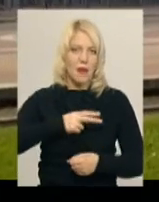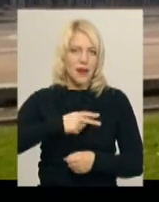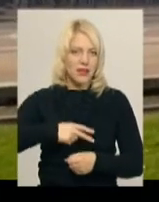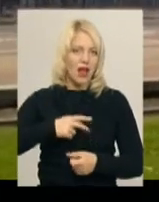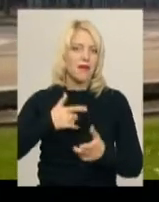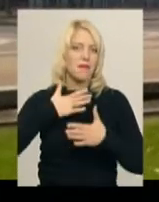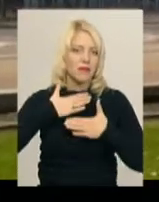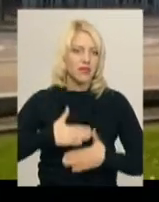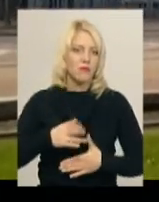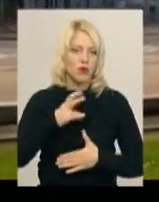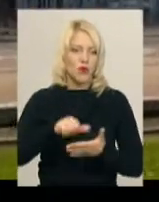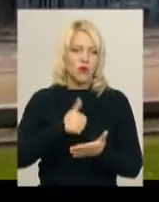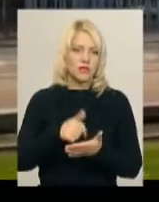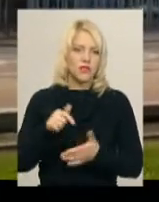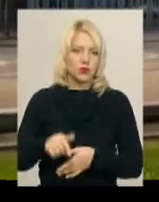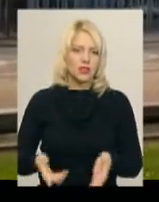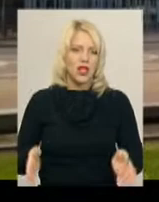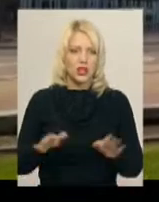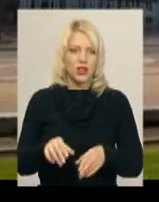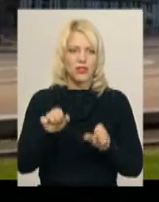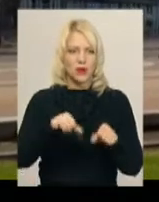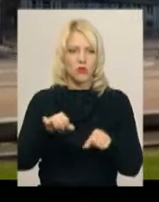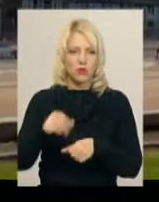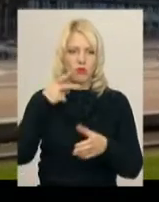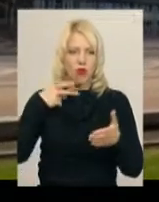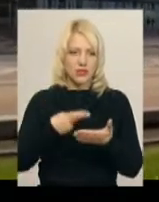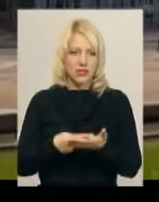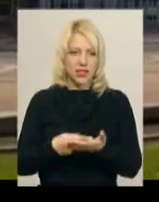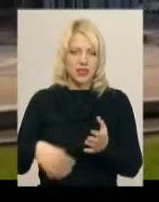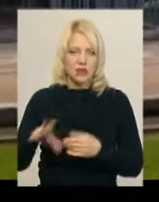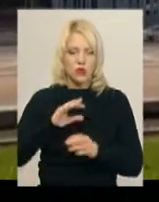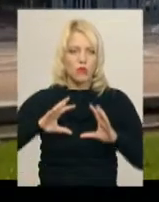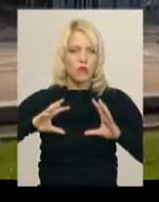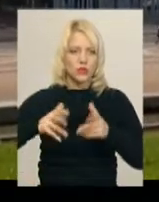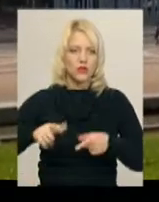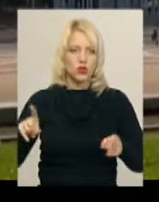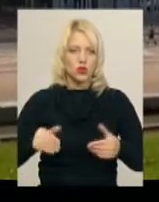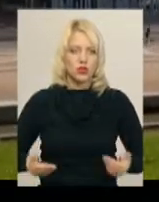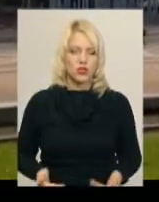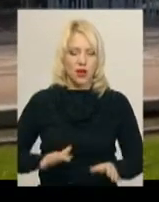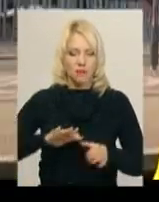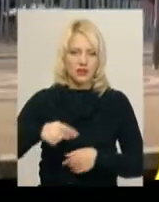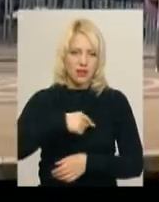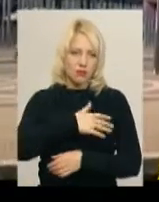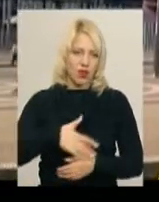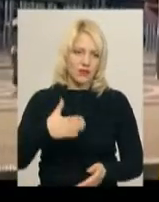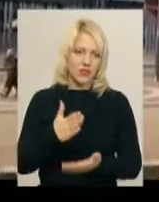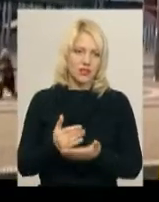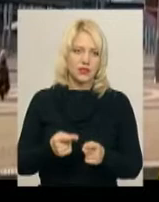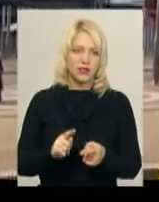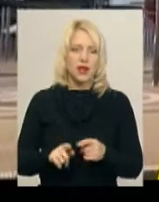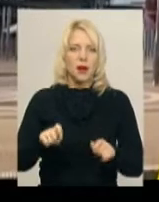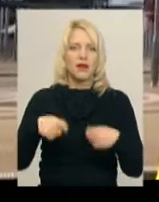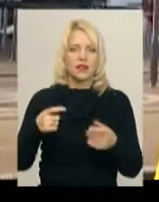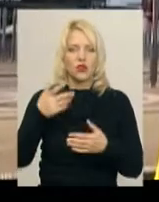приємно, але головним тут залишається можливість показати всьому світу, що життя після поранення є. Передаю вітання